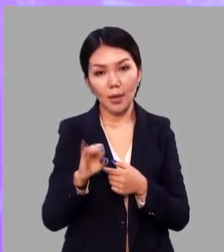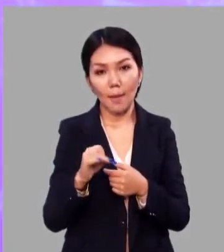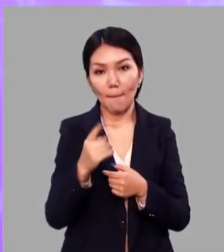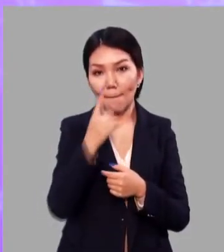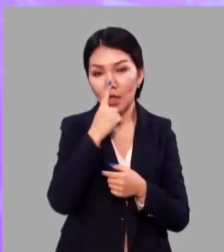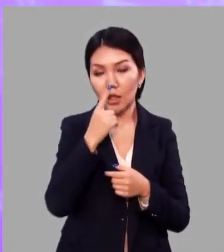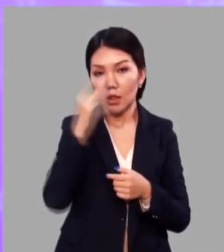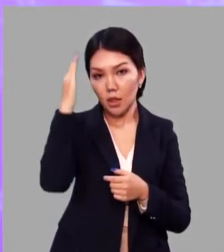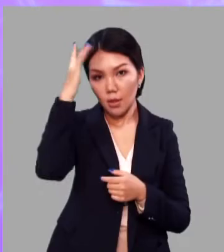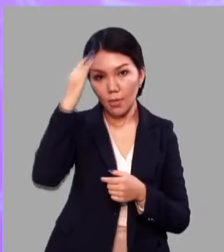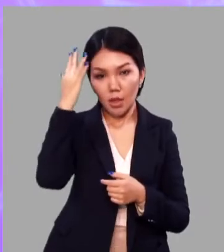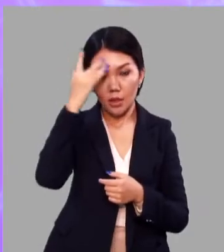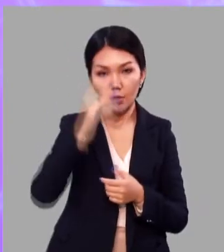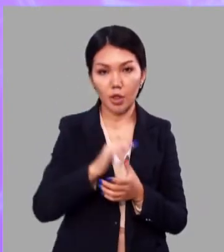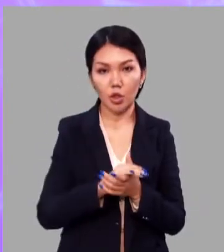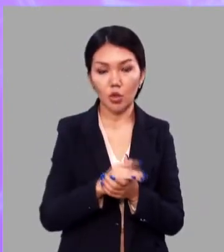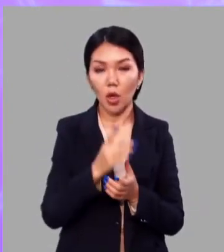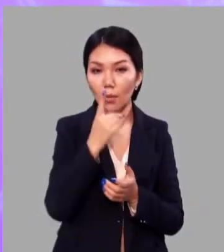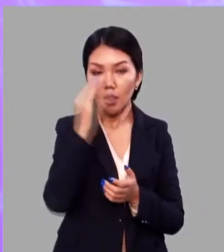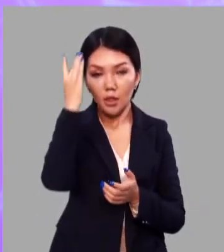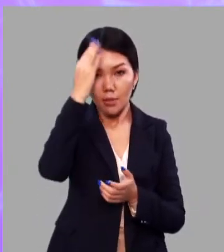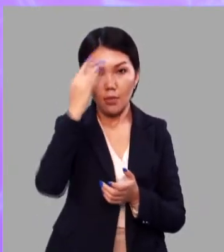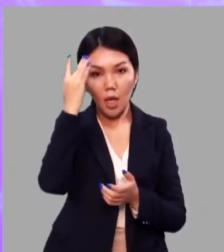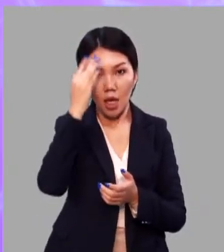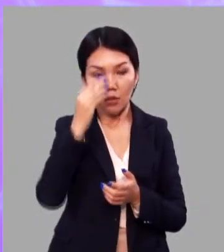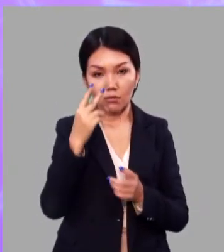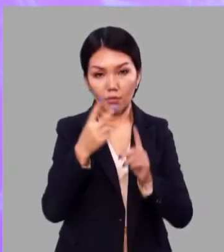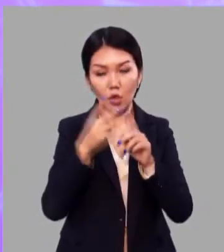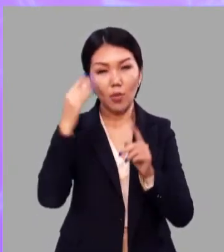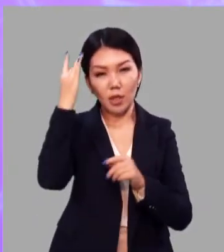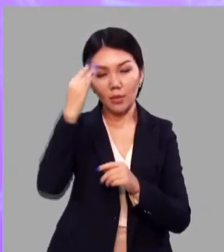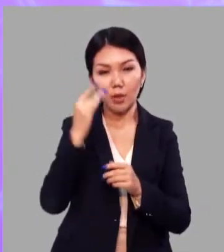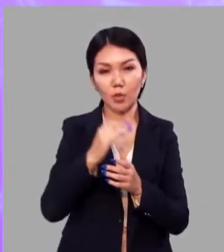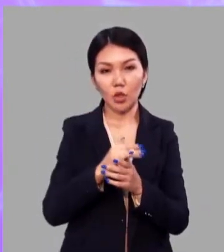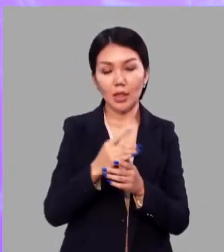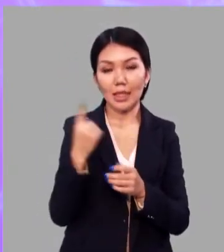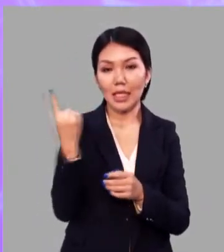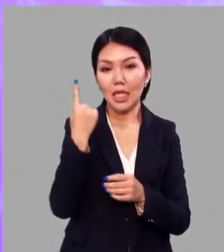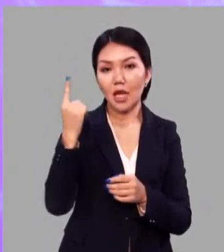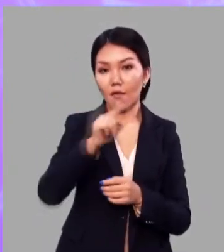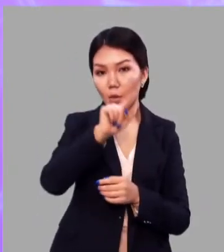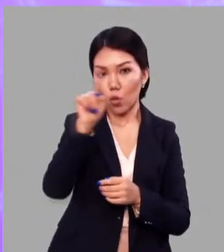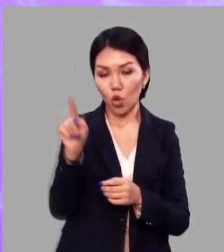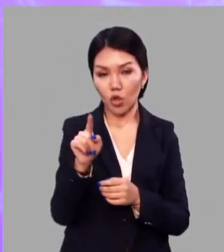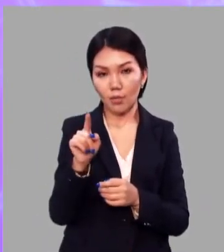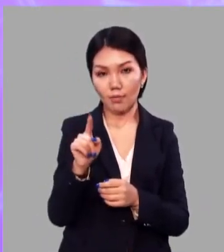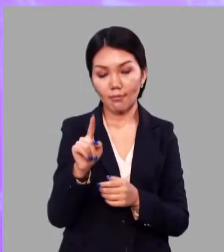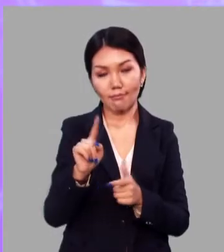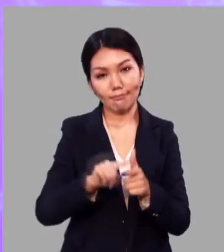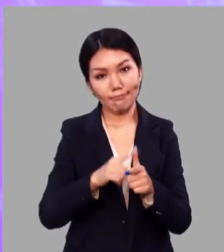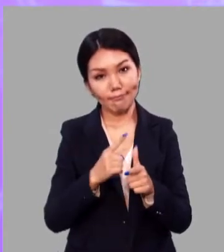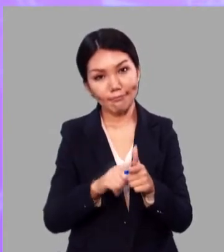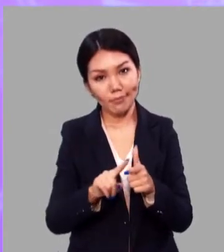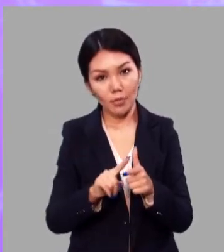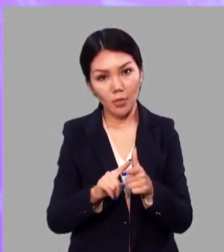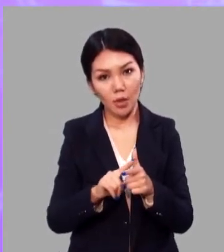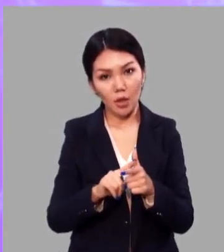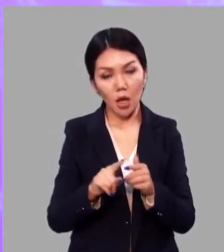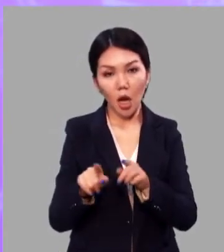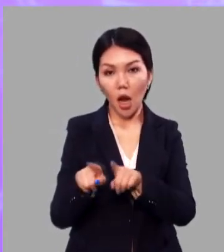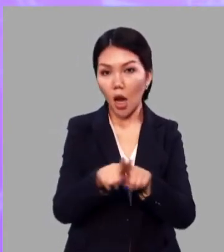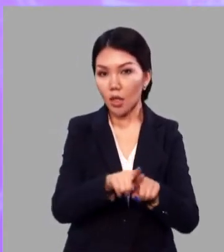по смыслу, близкие по смыслу с одинаковым корнем или